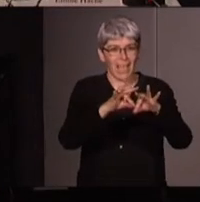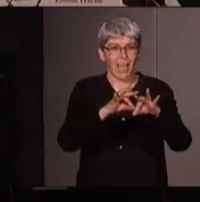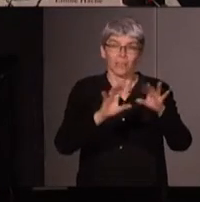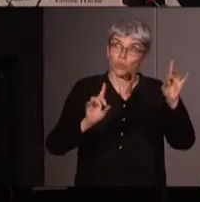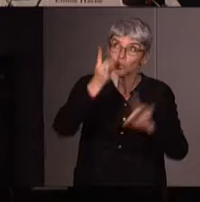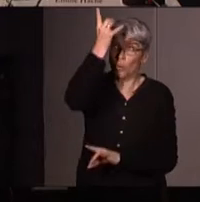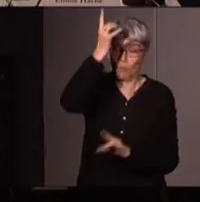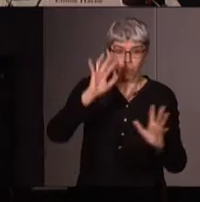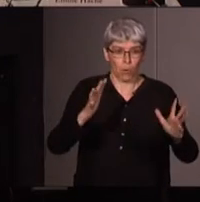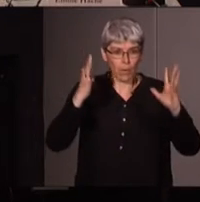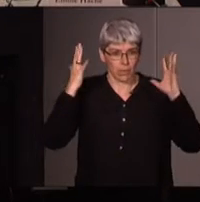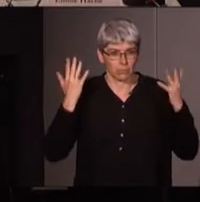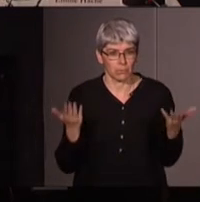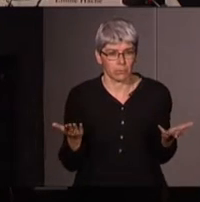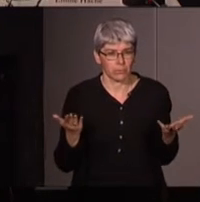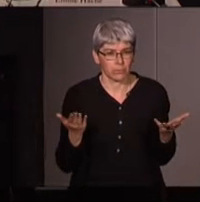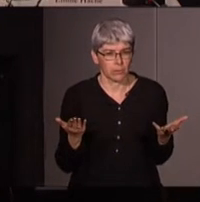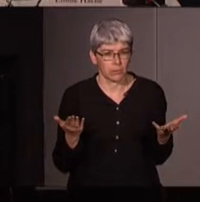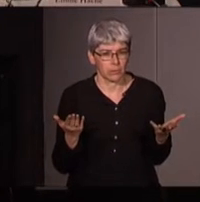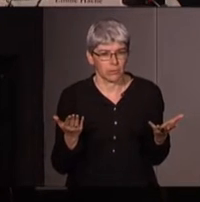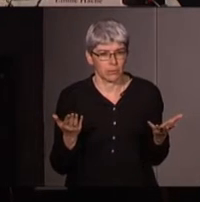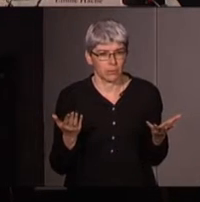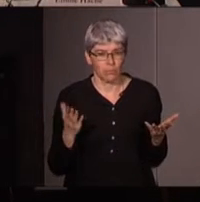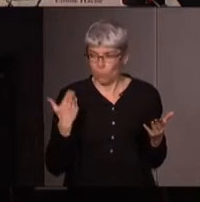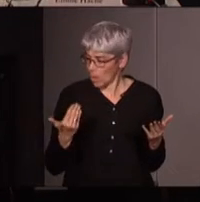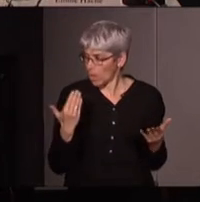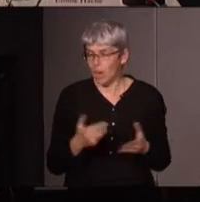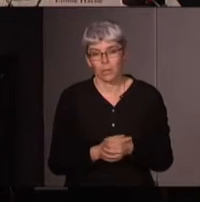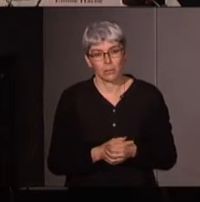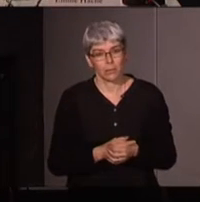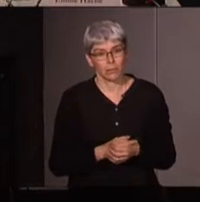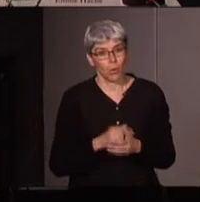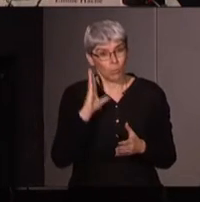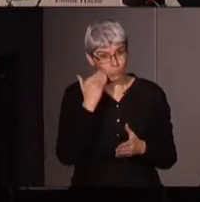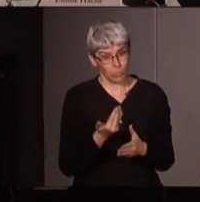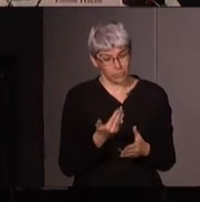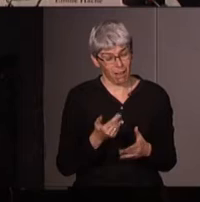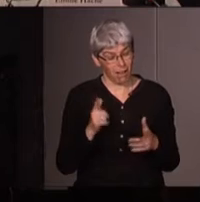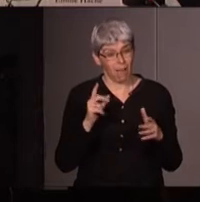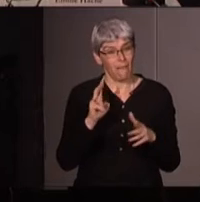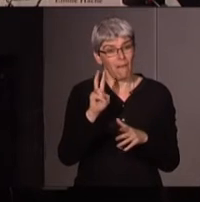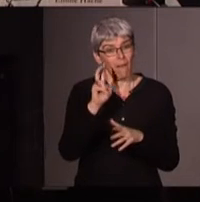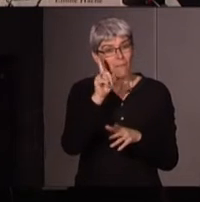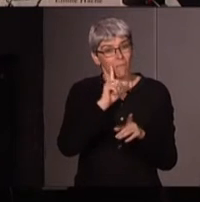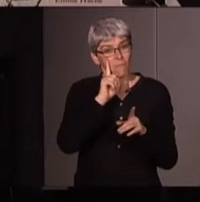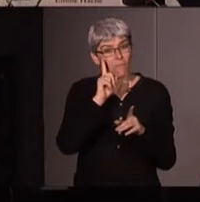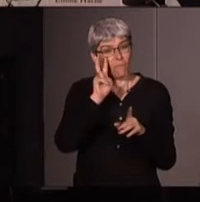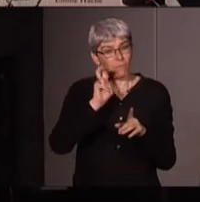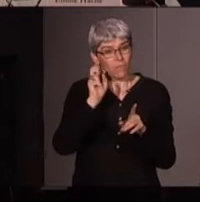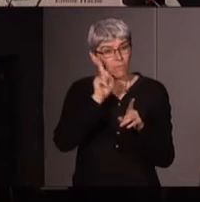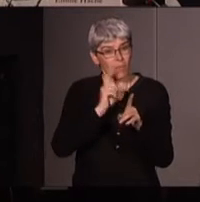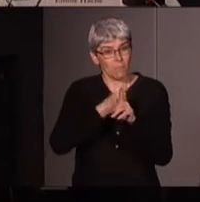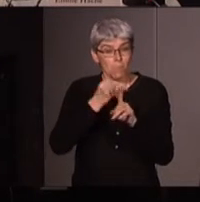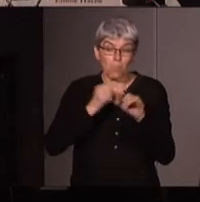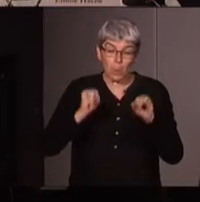forêt de cette montagne voilà donc l'écoféminisme il est presque on peut